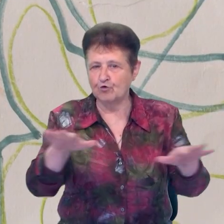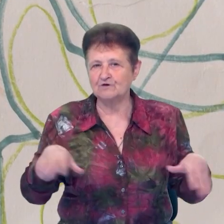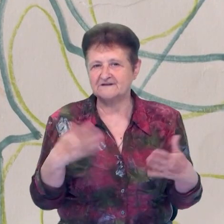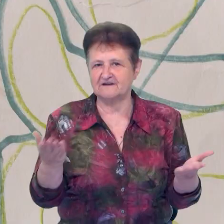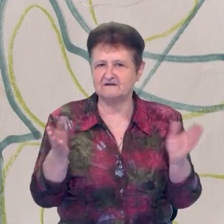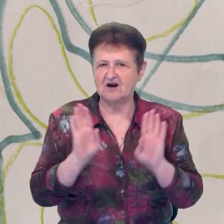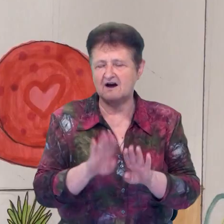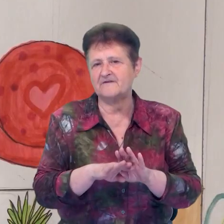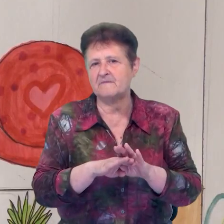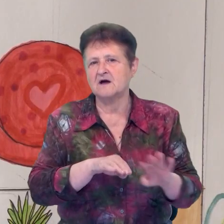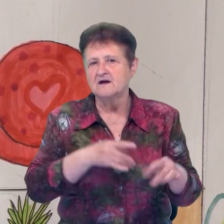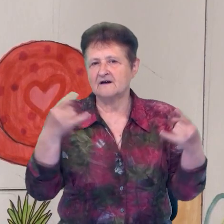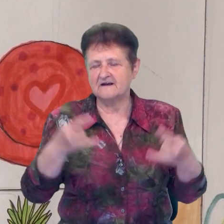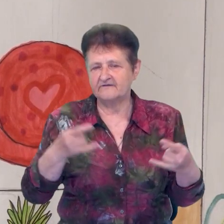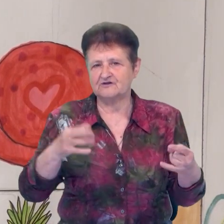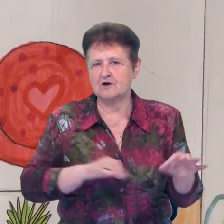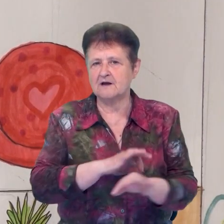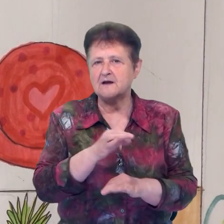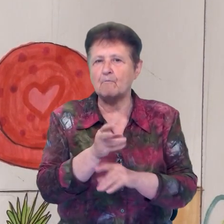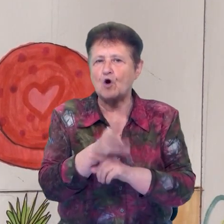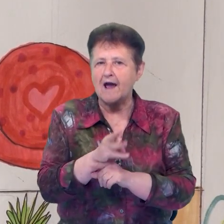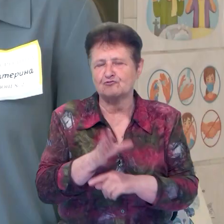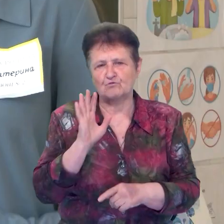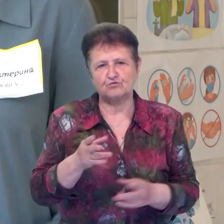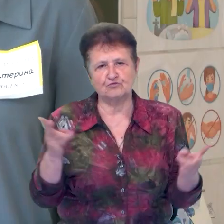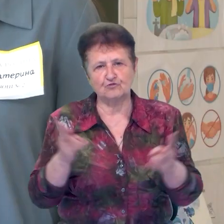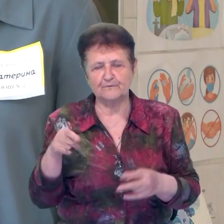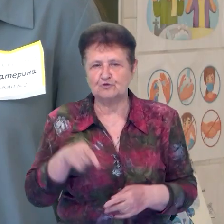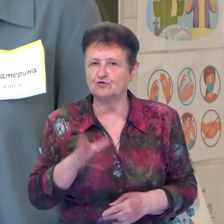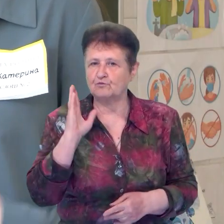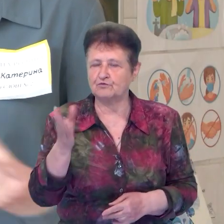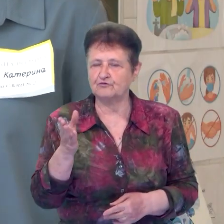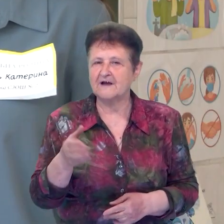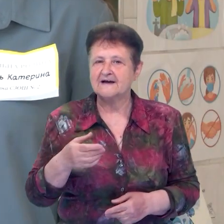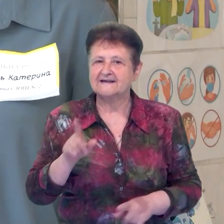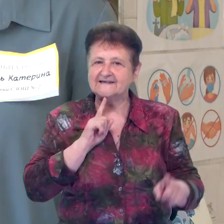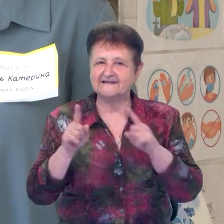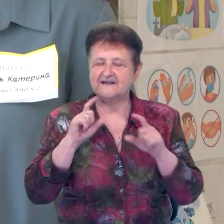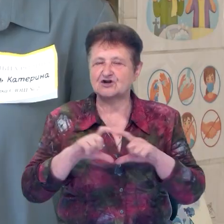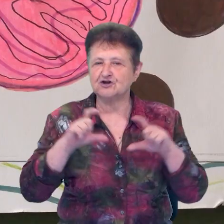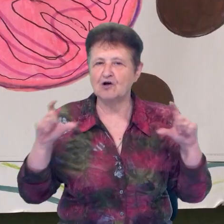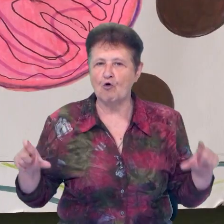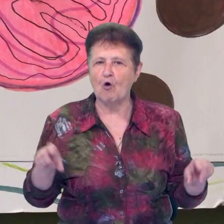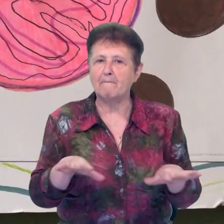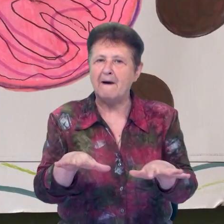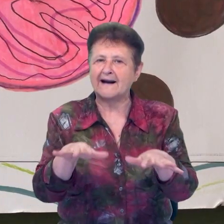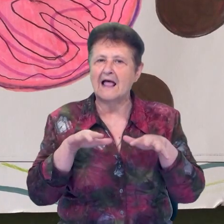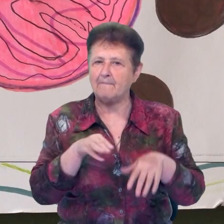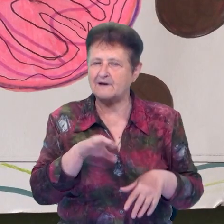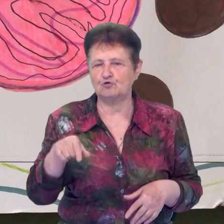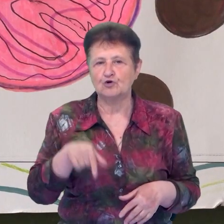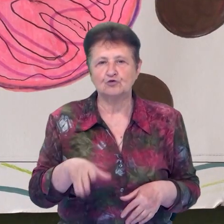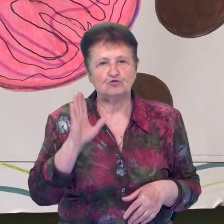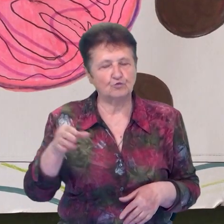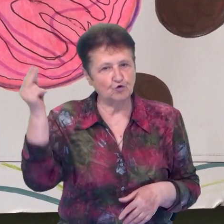та пуфами, телевізором і проектором буде потрібен для різних цілей. Тут будуть проходити засідання шкільного парламенту, тут будуть